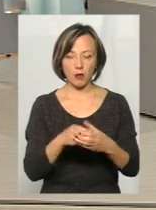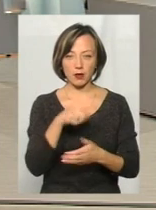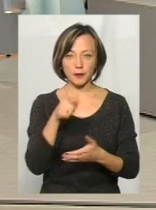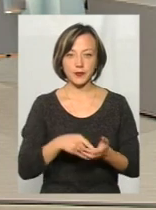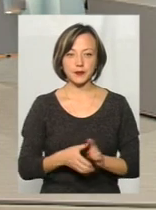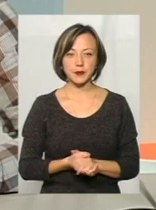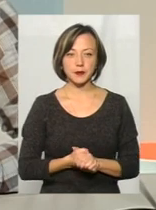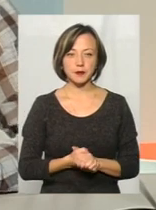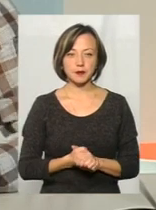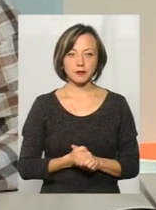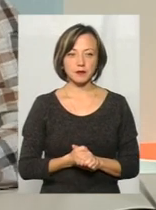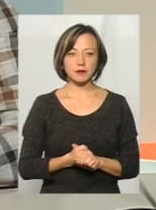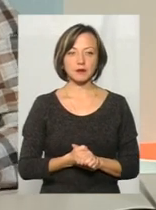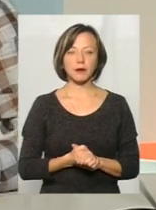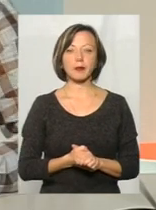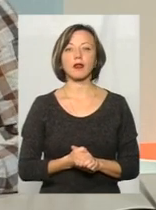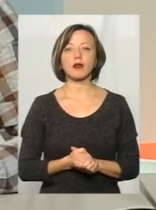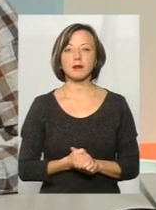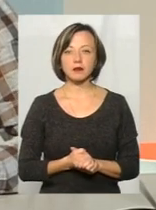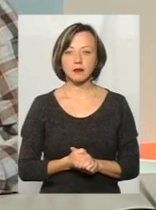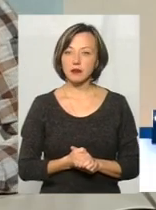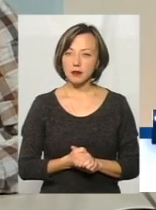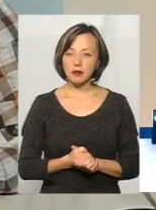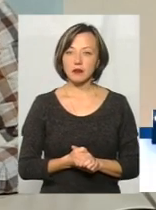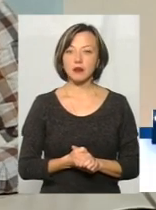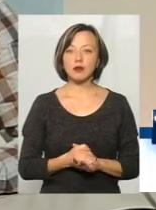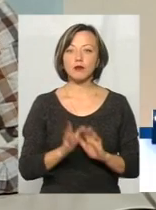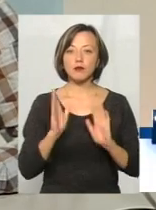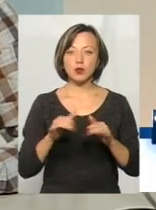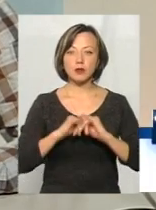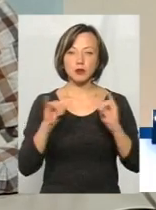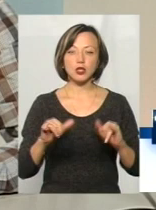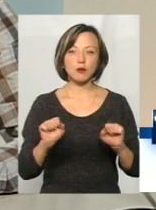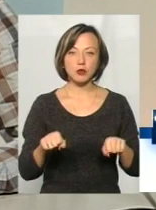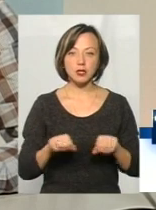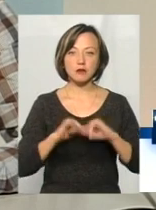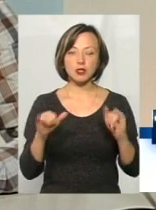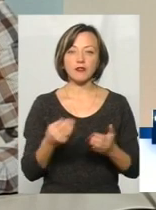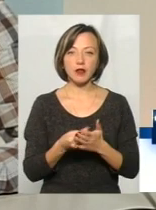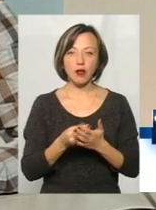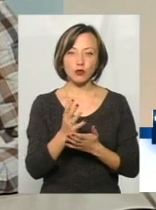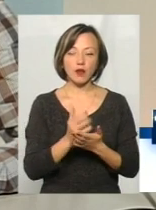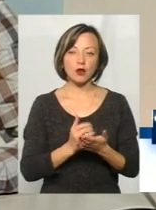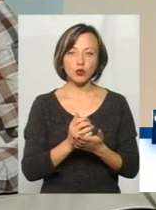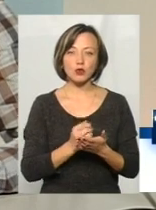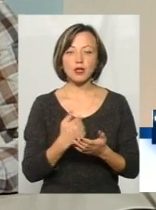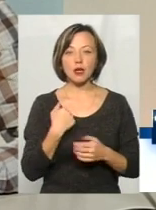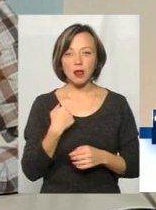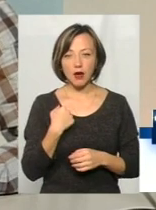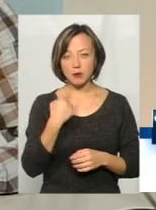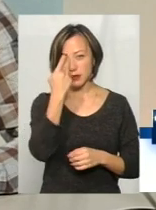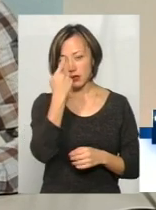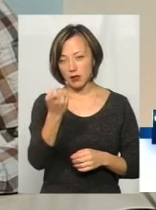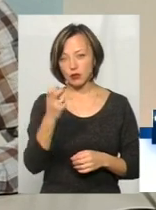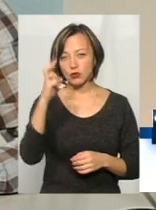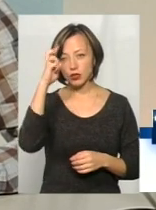Ну, збільшаться можливості, збільшаться фінансові ресурси. Я підкреслю, що